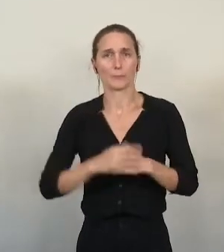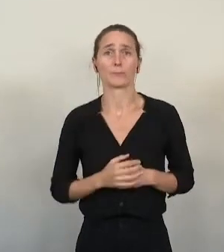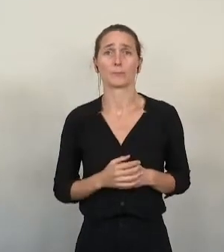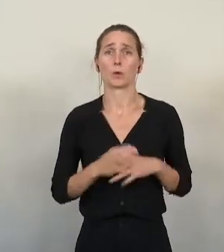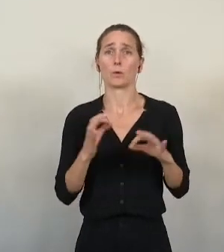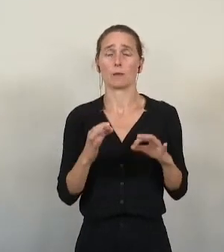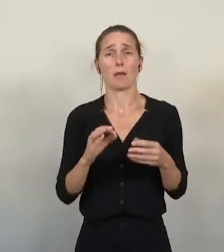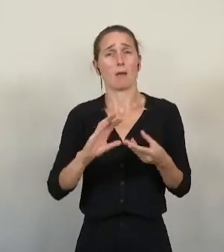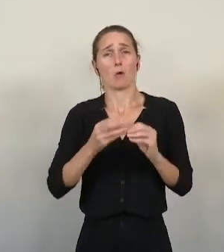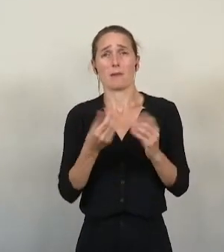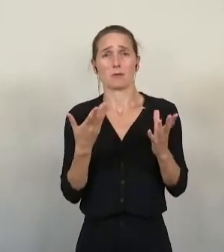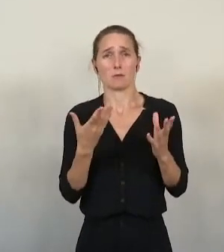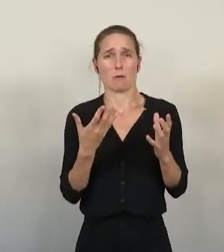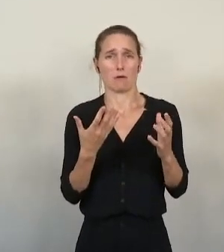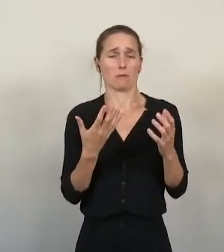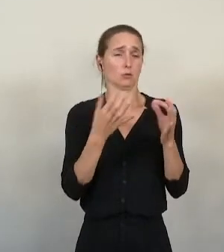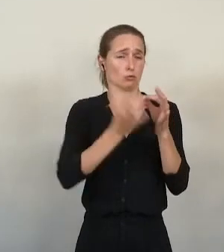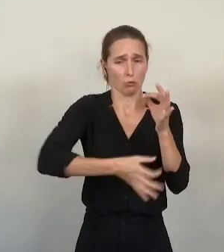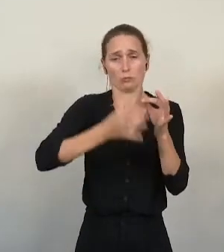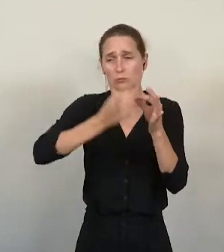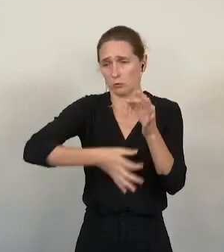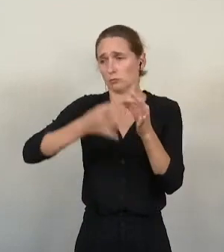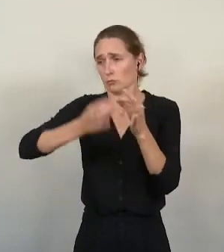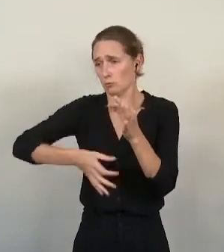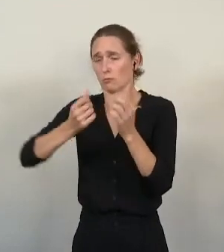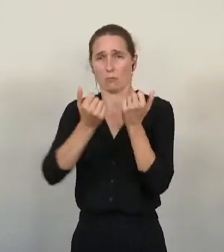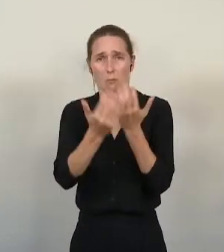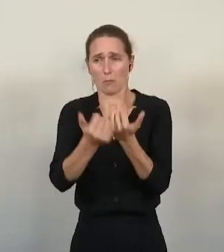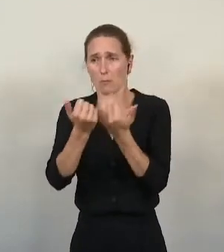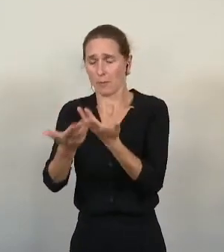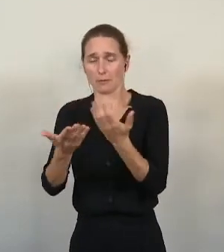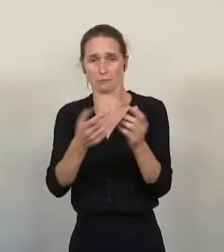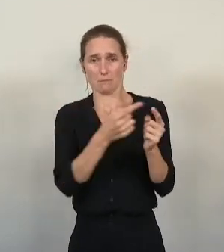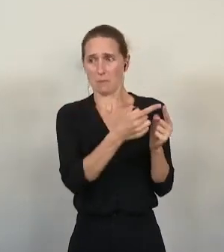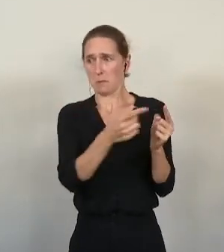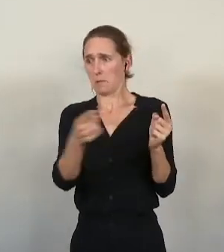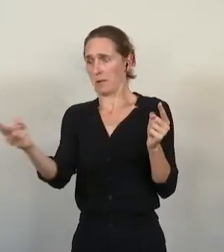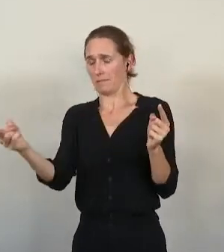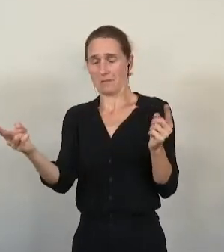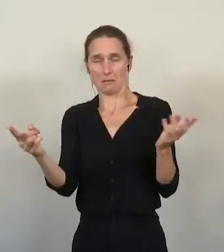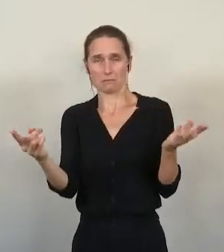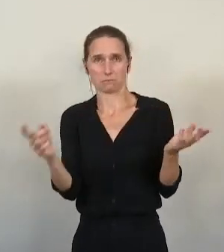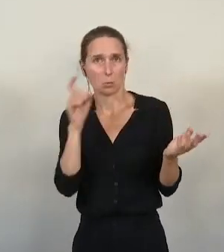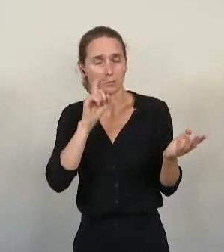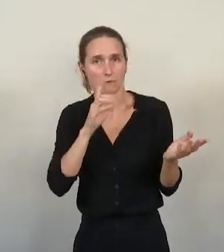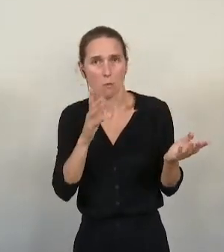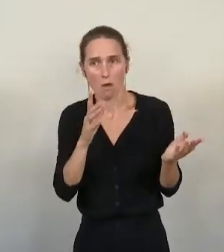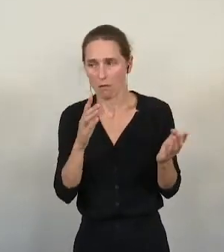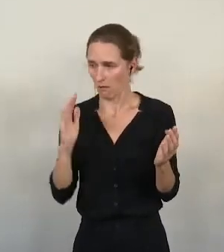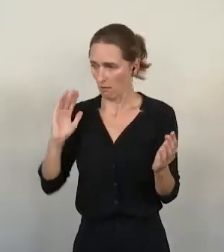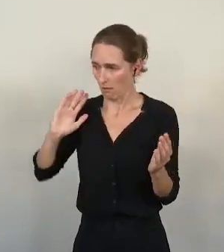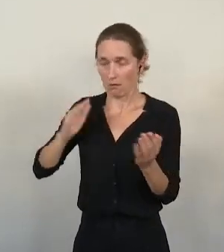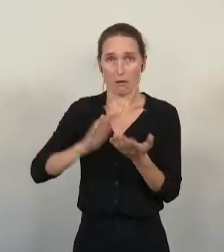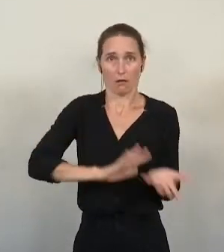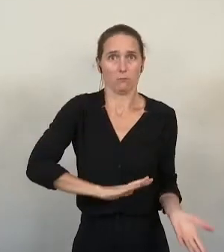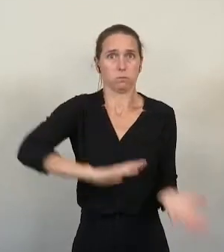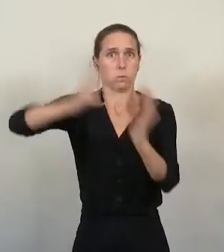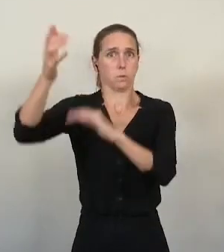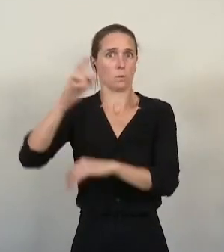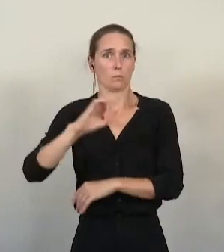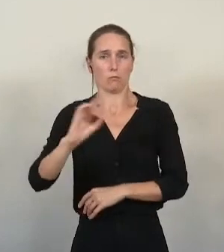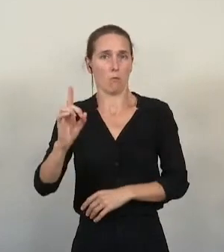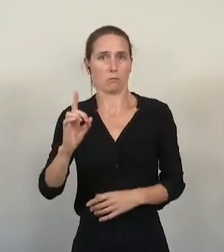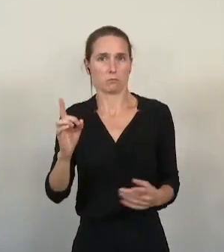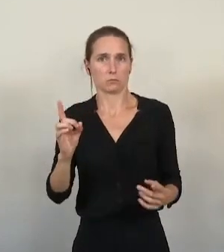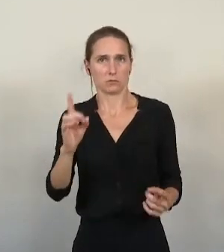se rendre à l'évidence, en disant « nous avons bien peu progressé et les ambitions sont toujours loin d'être à la hauteur des enjeux